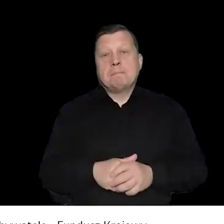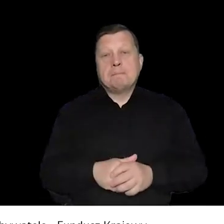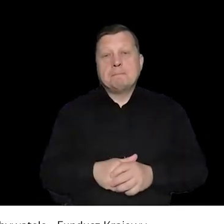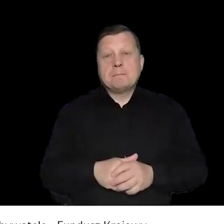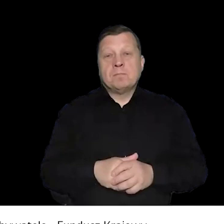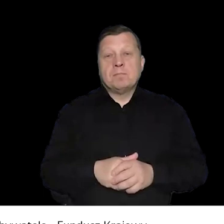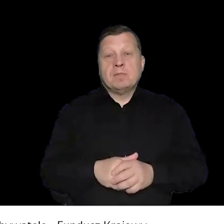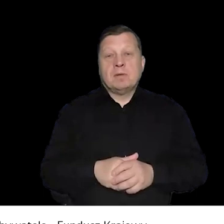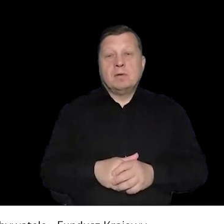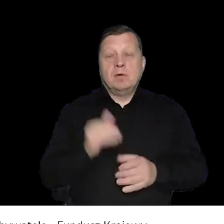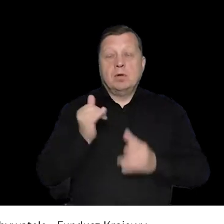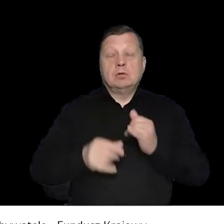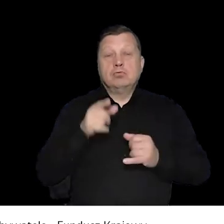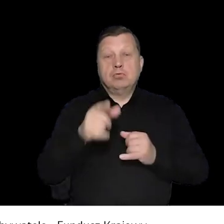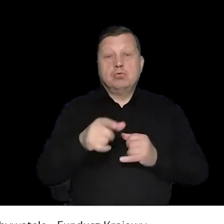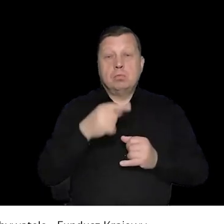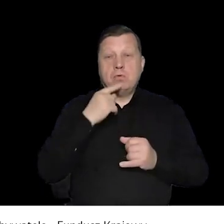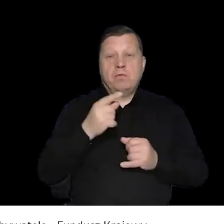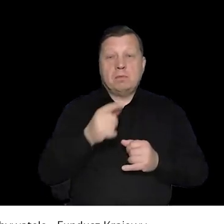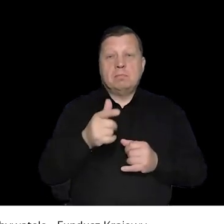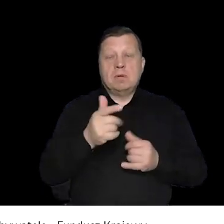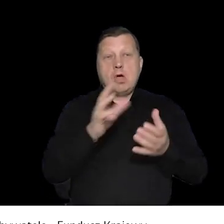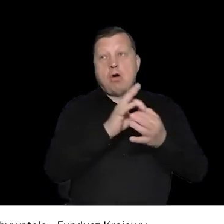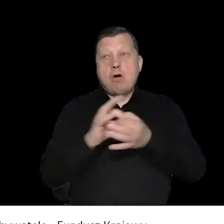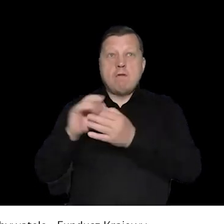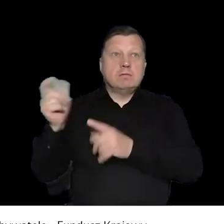To trochę zależy. Jeżeli to jest,